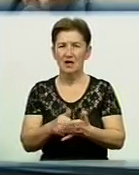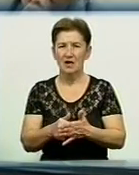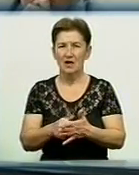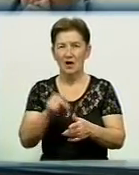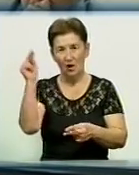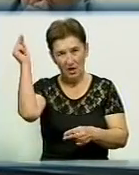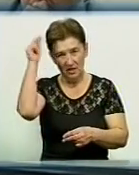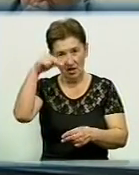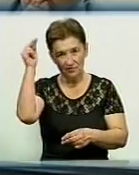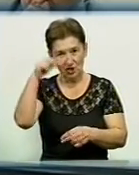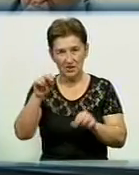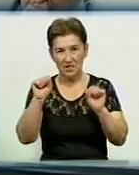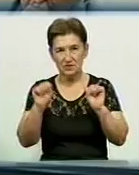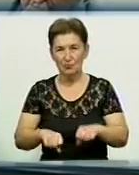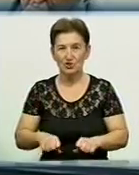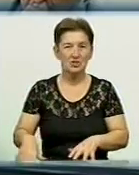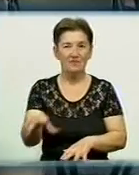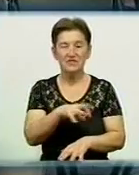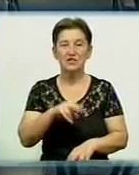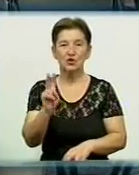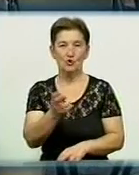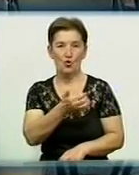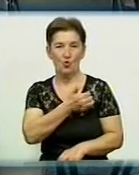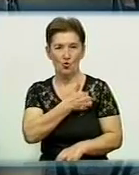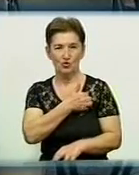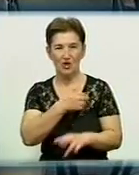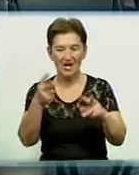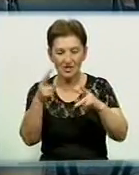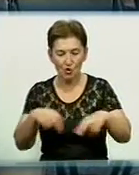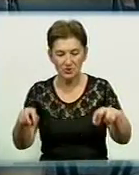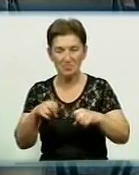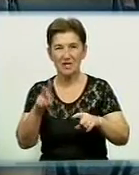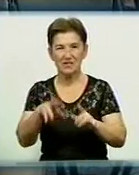Навчатися у школі зможуть усі, хто прагне розібратися в виборчому законодавстві.